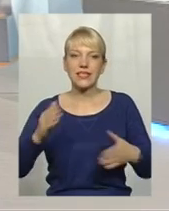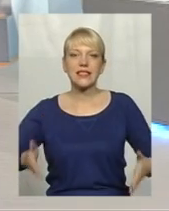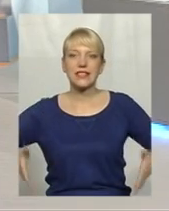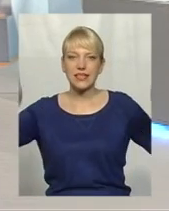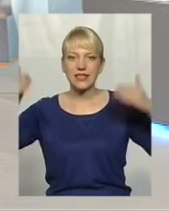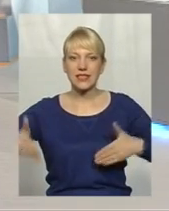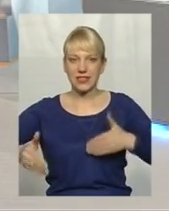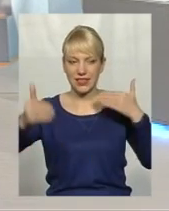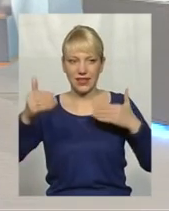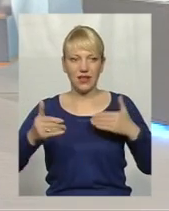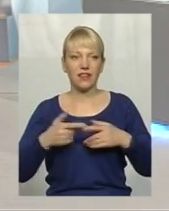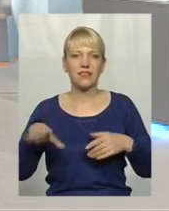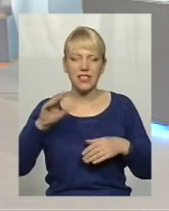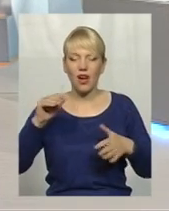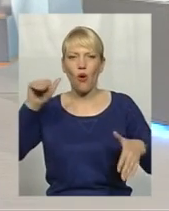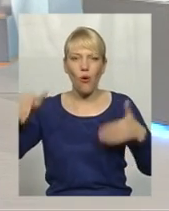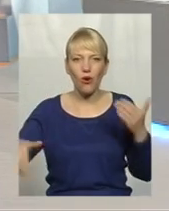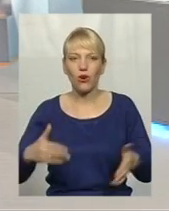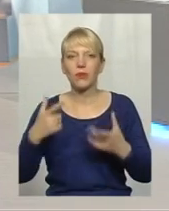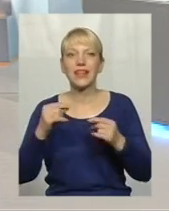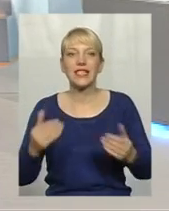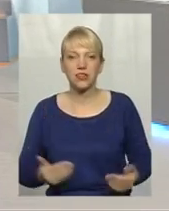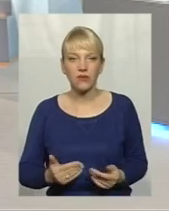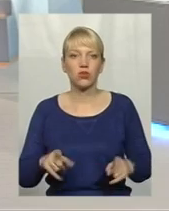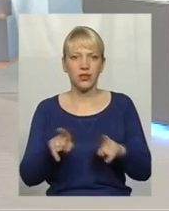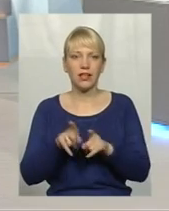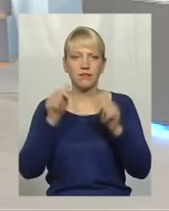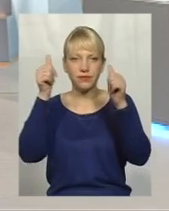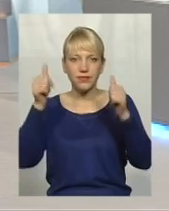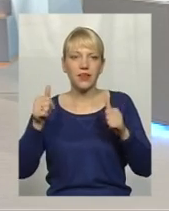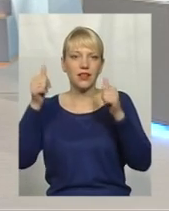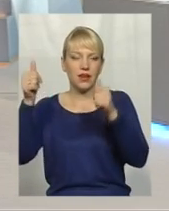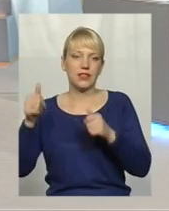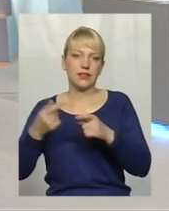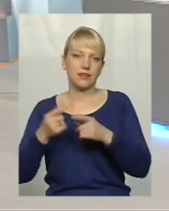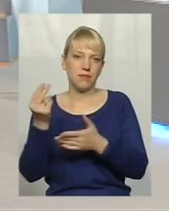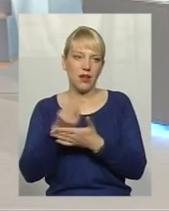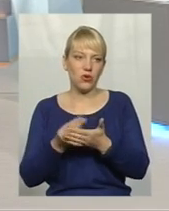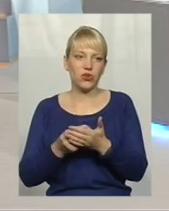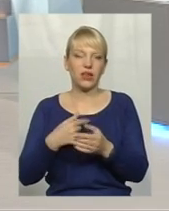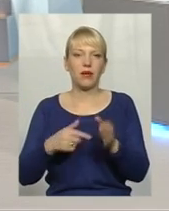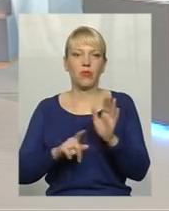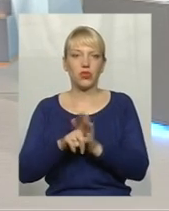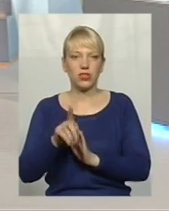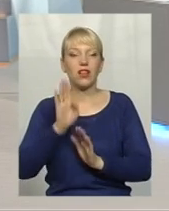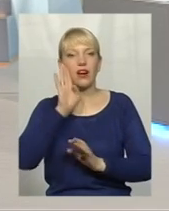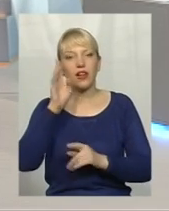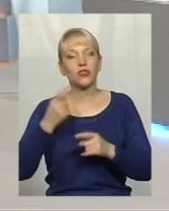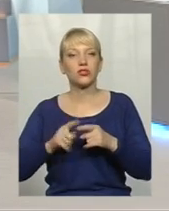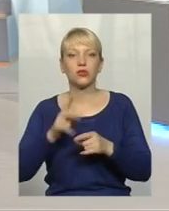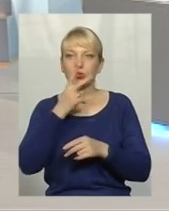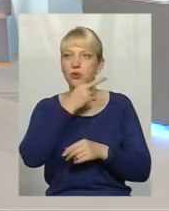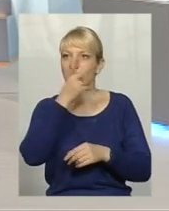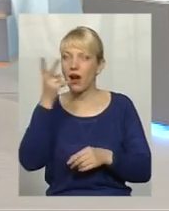всі от у кого, де живуть, там все воно розвішується постійно, і починається ранок з того, що вони це